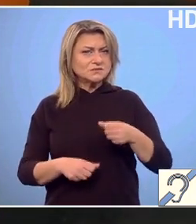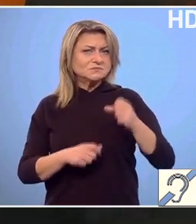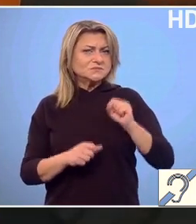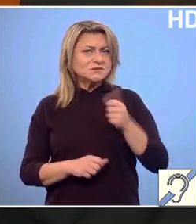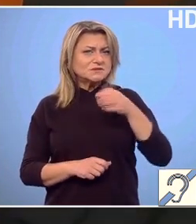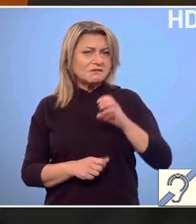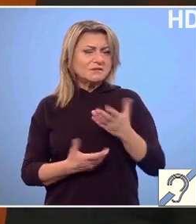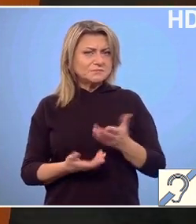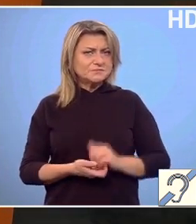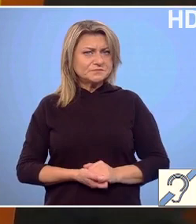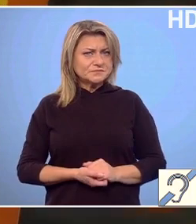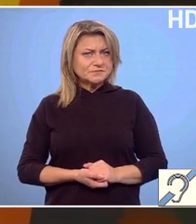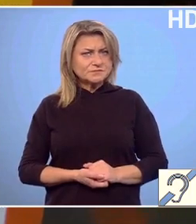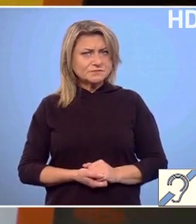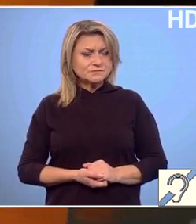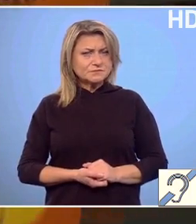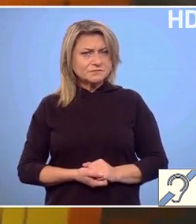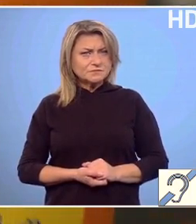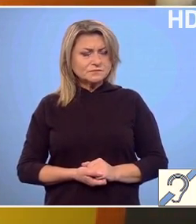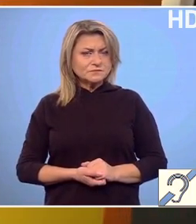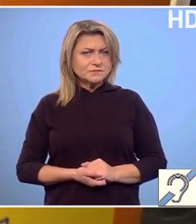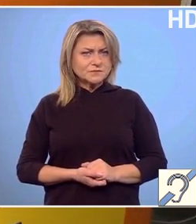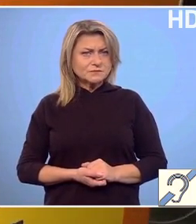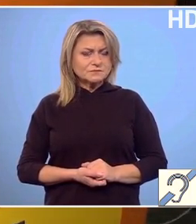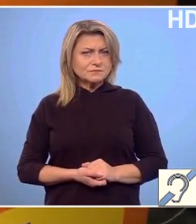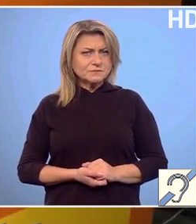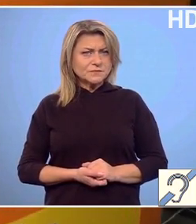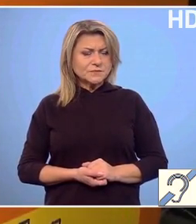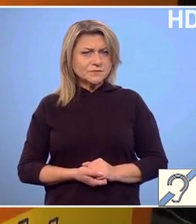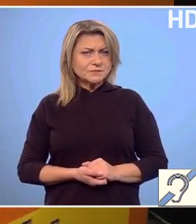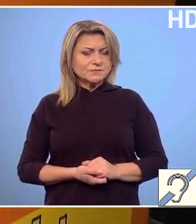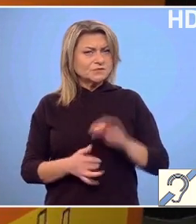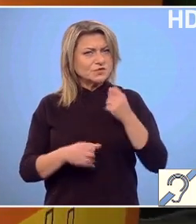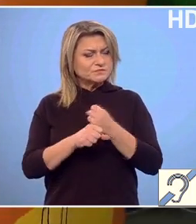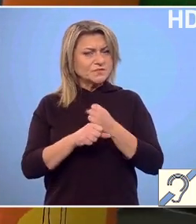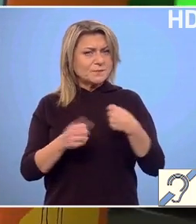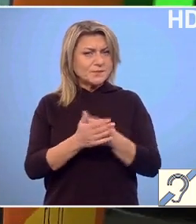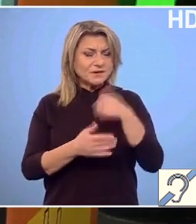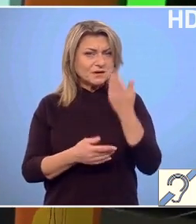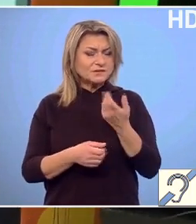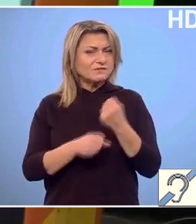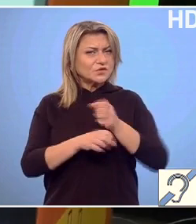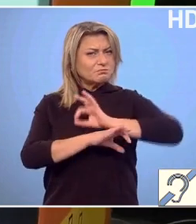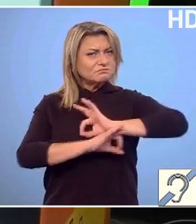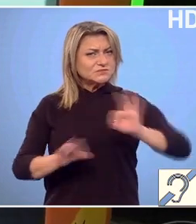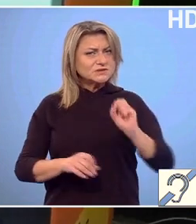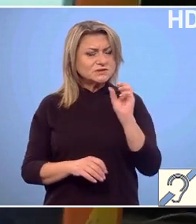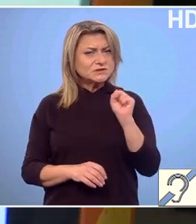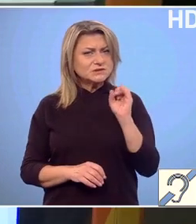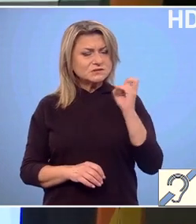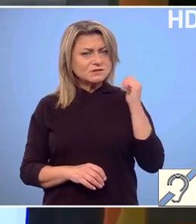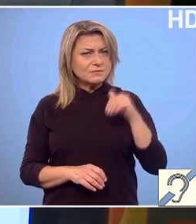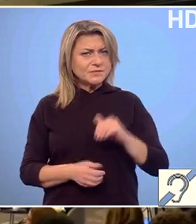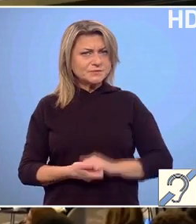teșghea și mi-a dat 25 de cenți. Totuși vom mai avea de lucrat până când vom perfecționa sistemul. Pentru